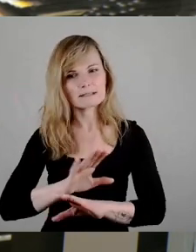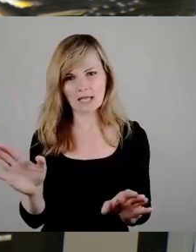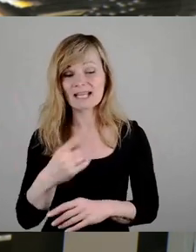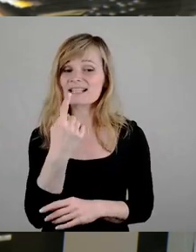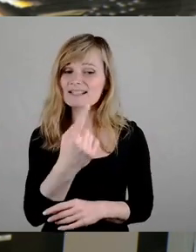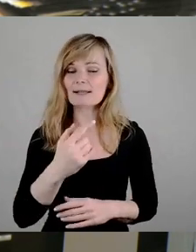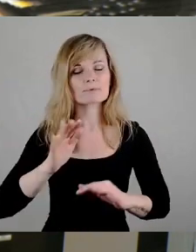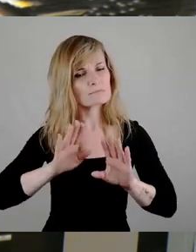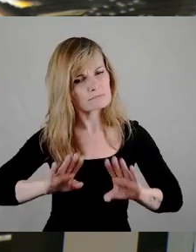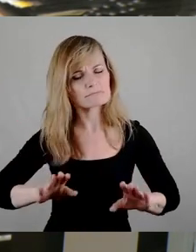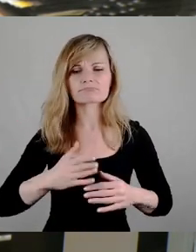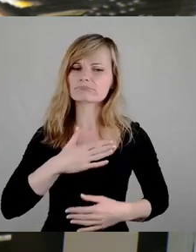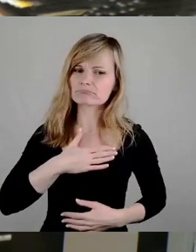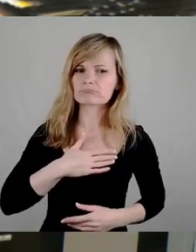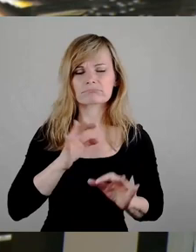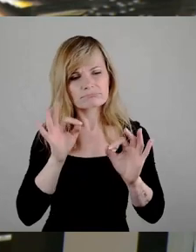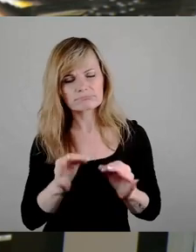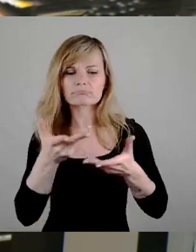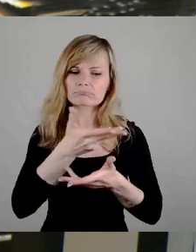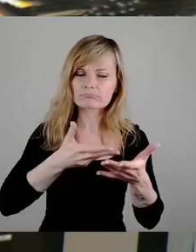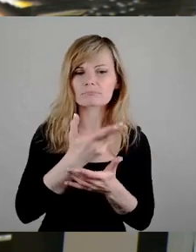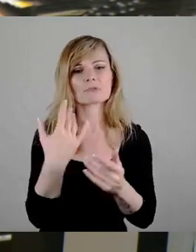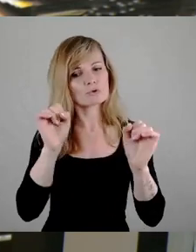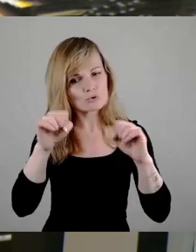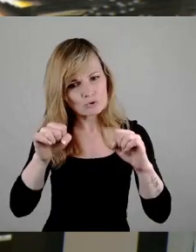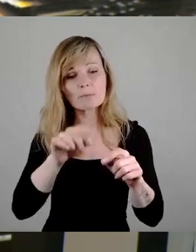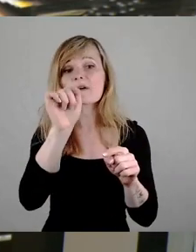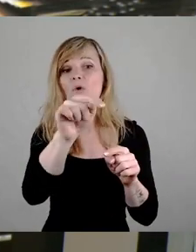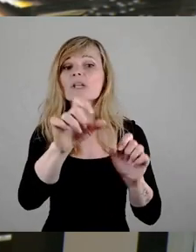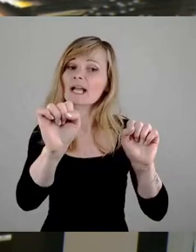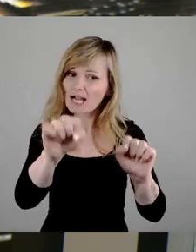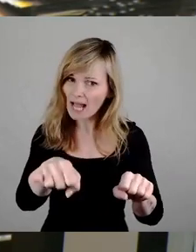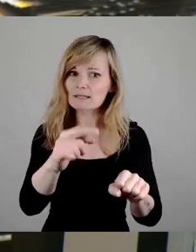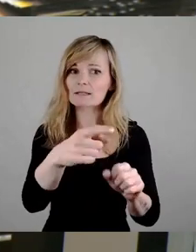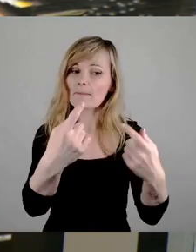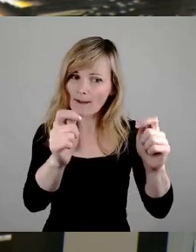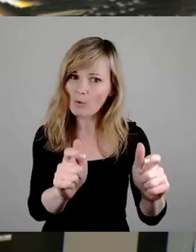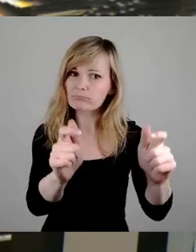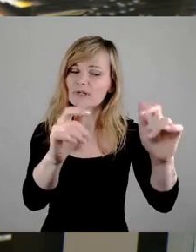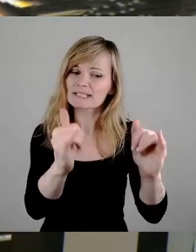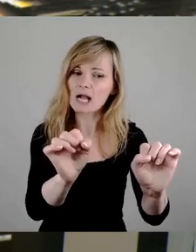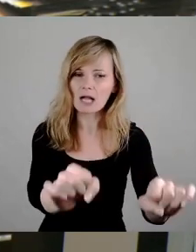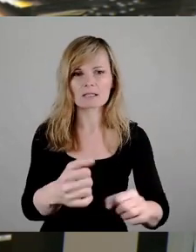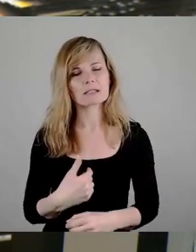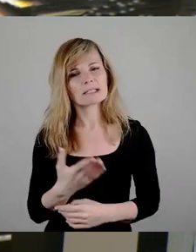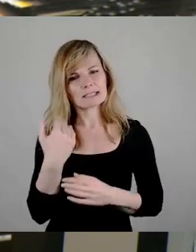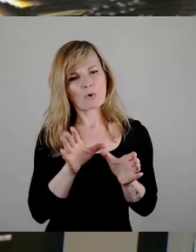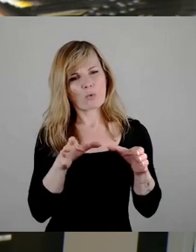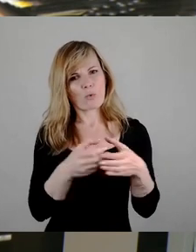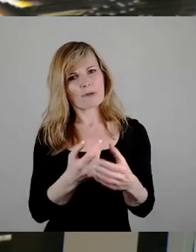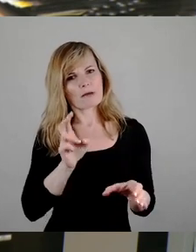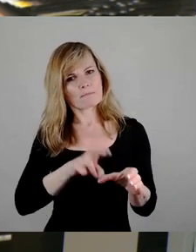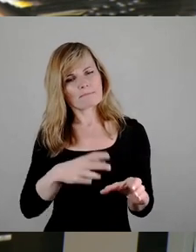verhalten. Er hat zugestimmt, dass man auch dort vorne Bebauung hinbringen kann. Ich fand das Auftreten dort sehr nachvollziehbar und